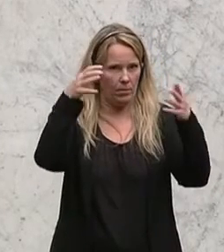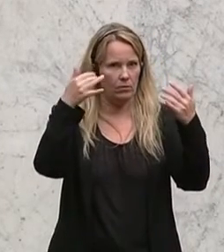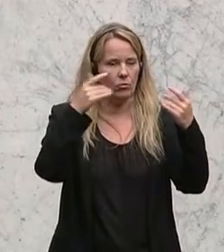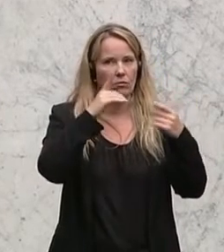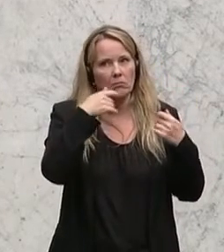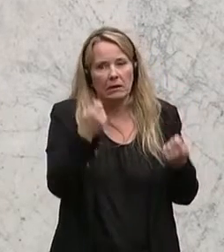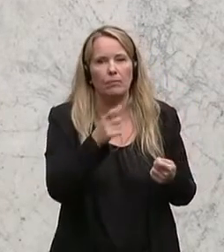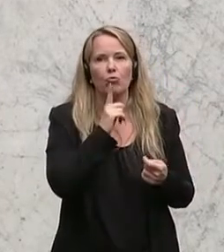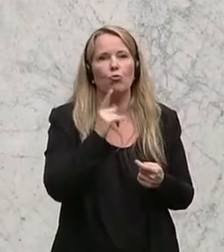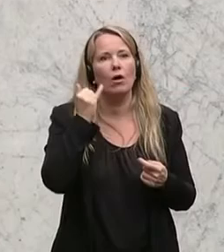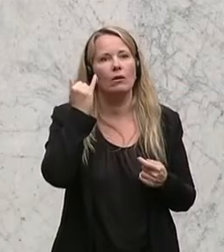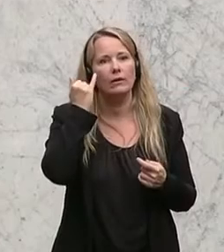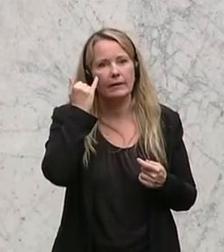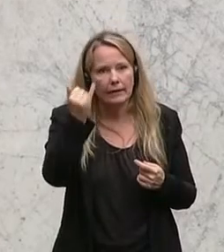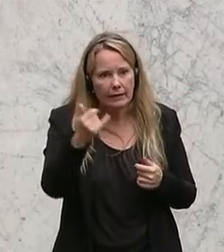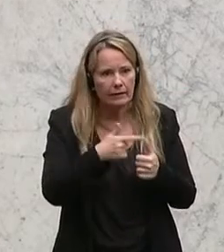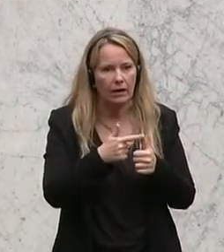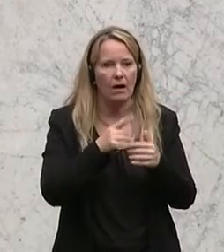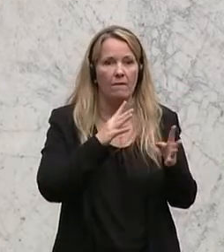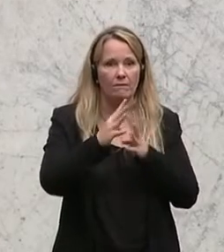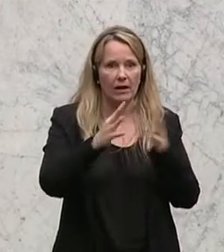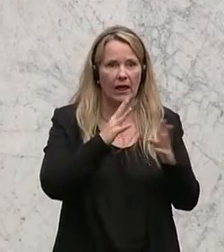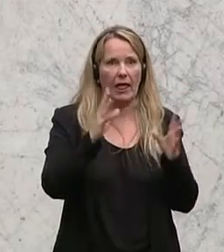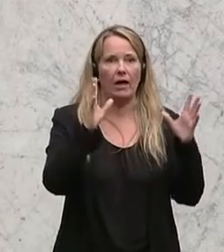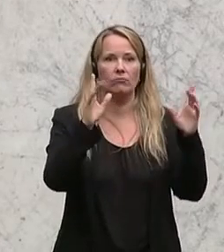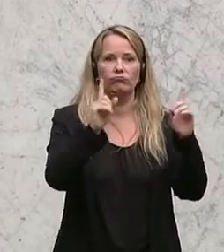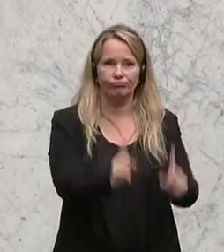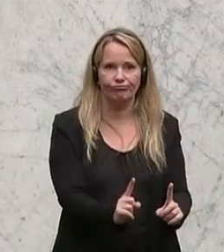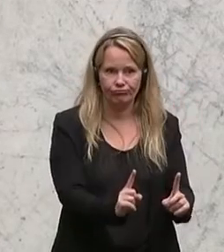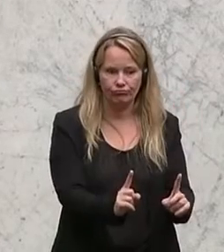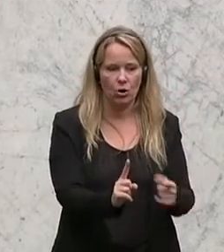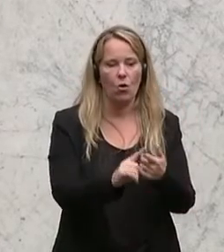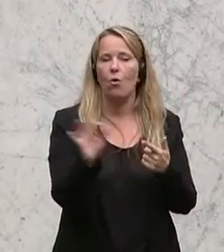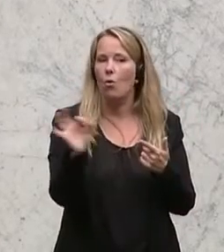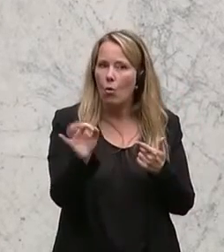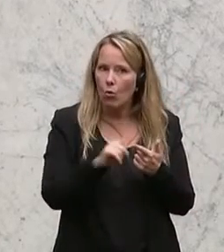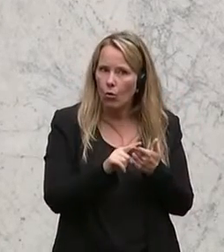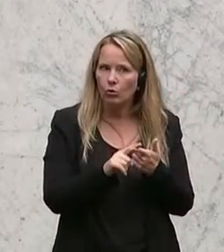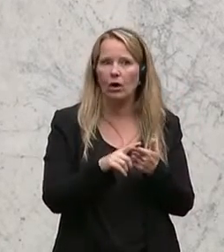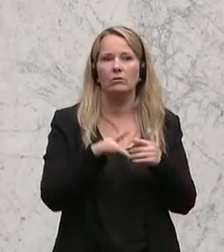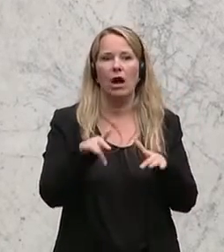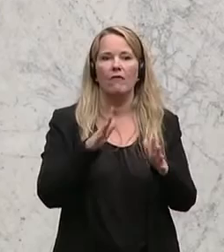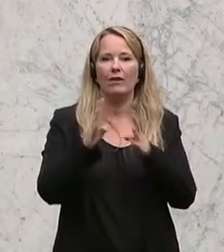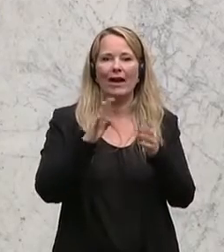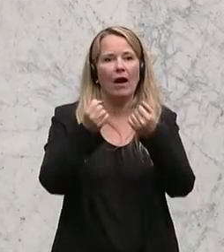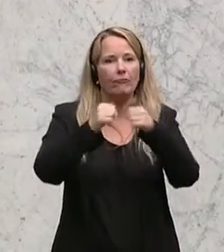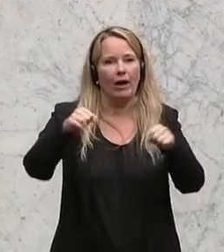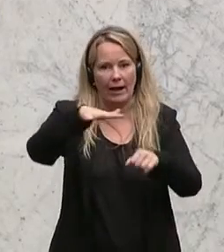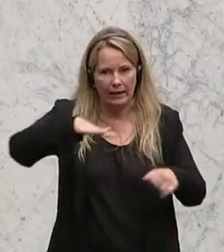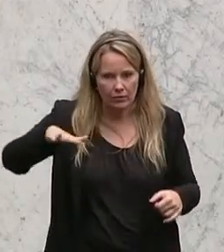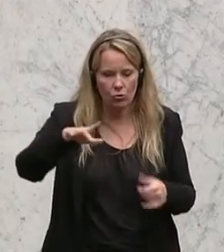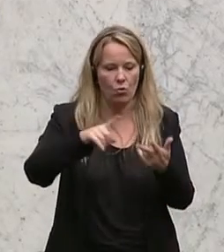nur die Ideen von Verkehrsstillegungen oder von verkehrsfreien Zonen oder von